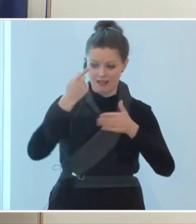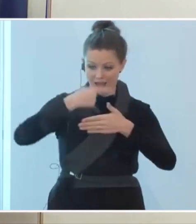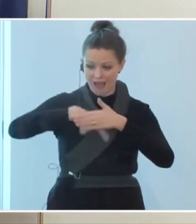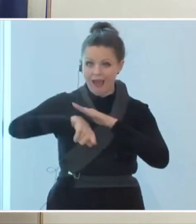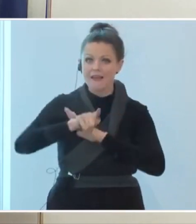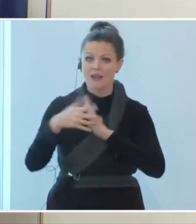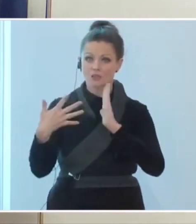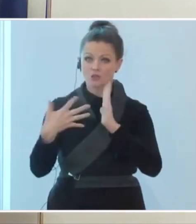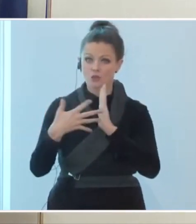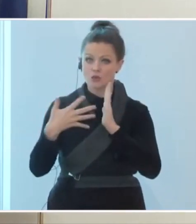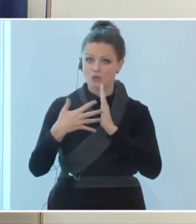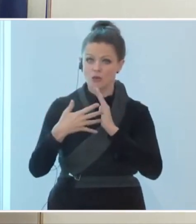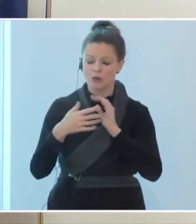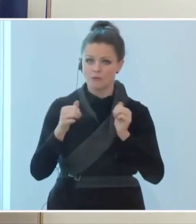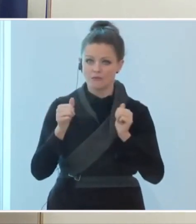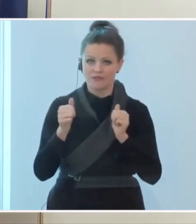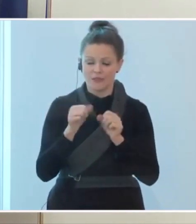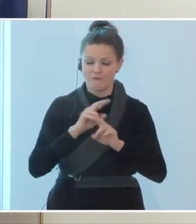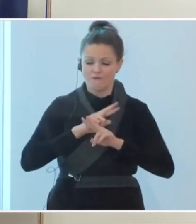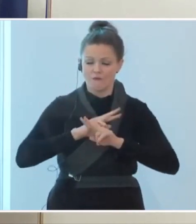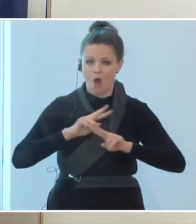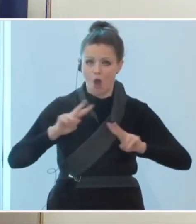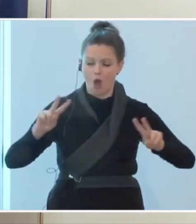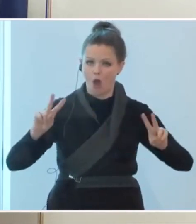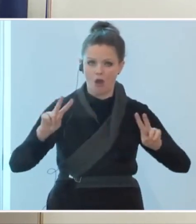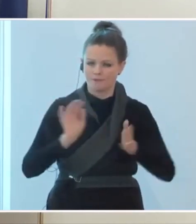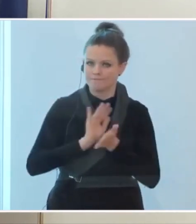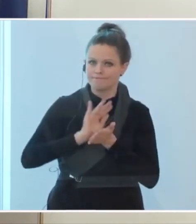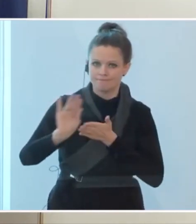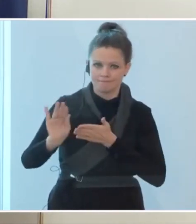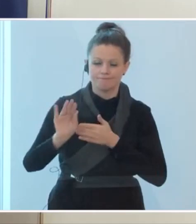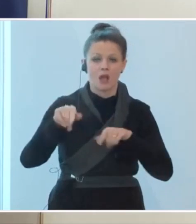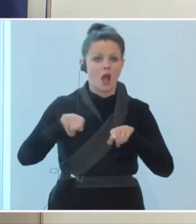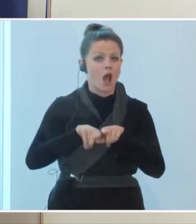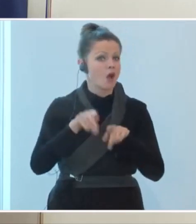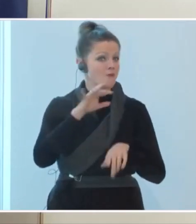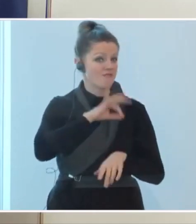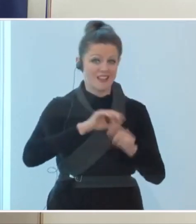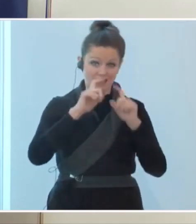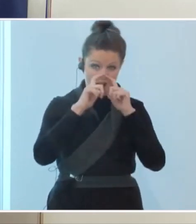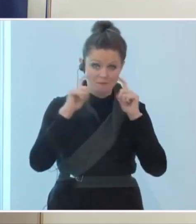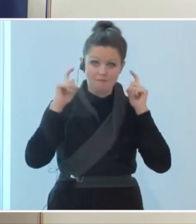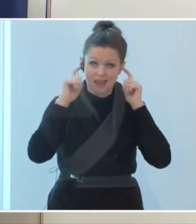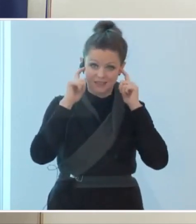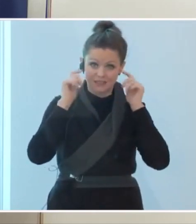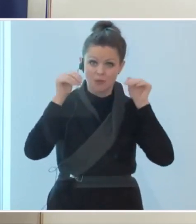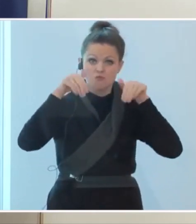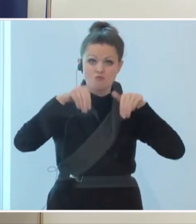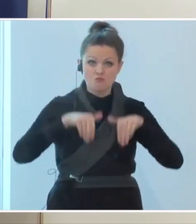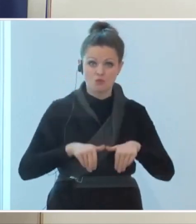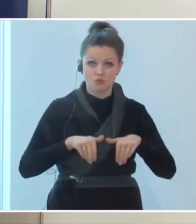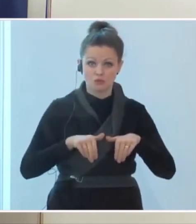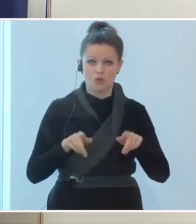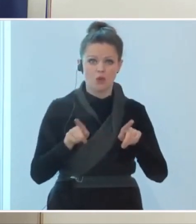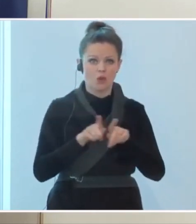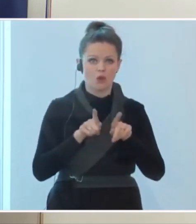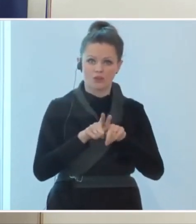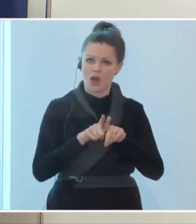Überfüllung kommt. Der Pflicht, Masken zu tragen und selbstverständlich auch ein